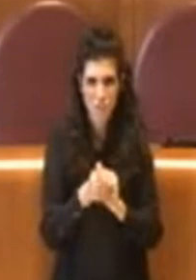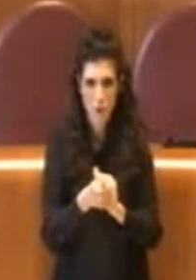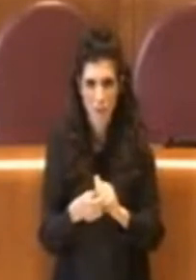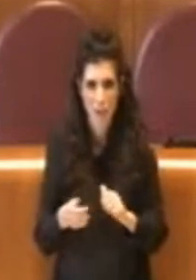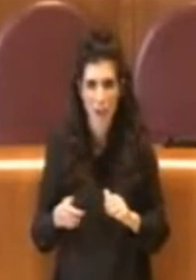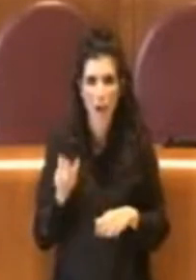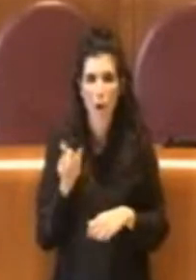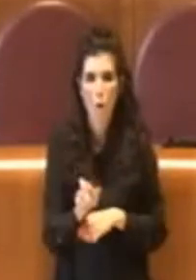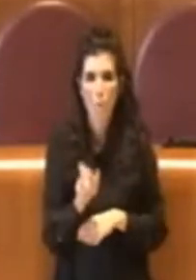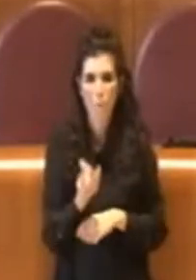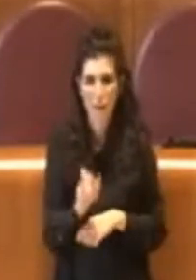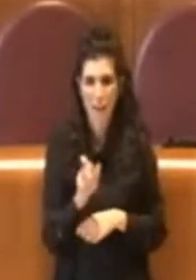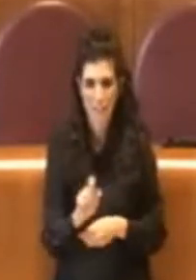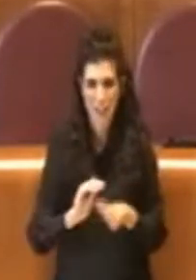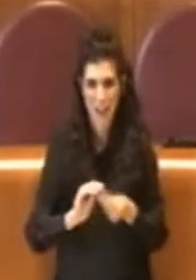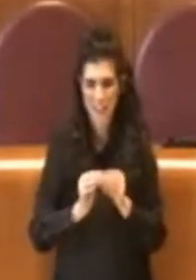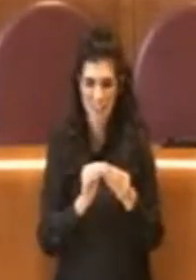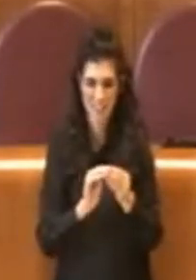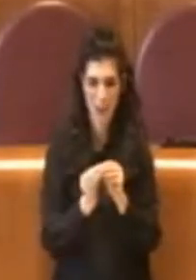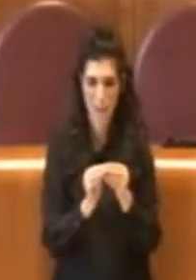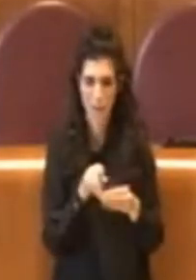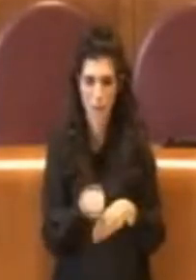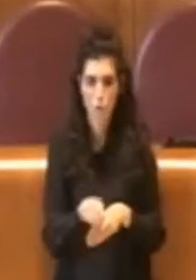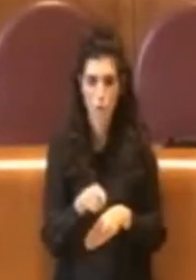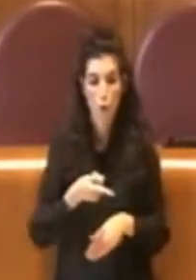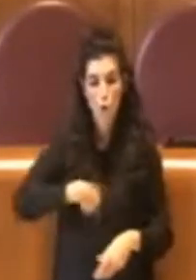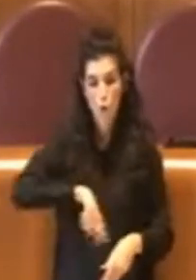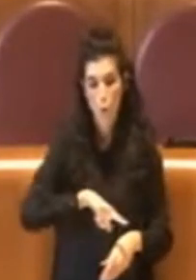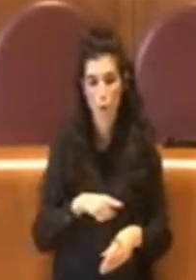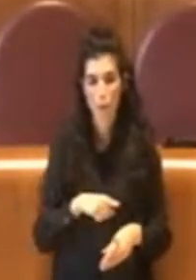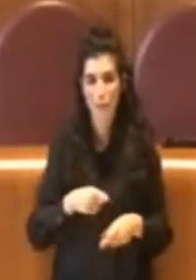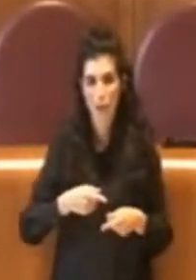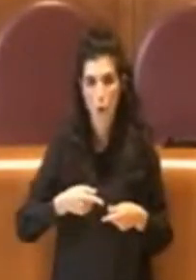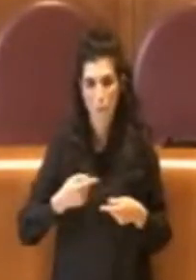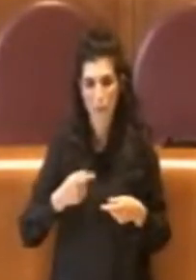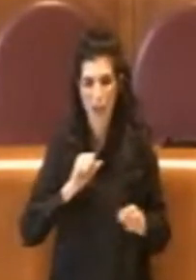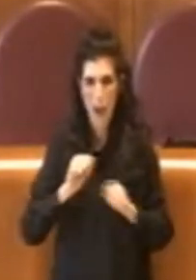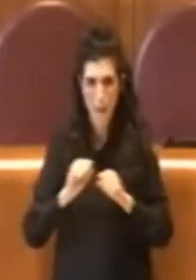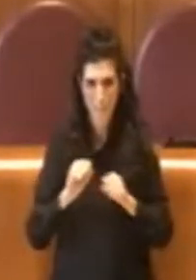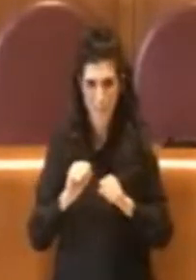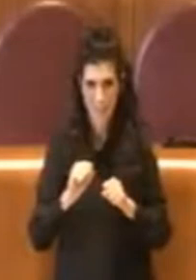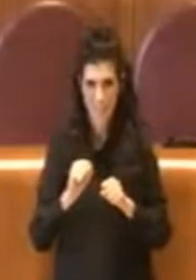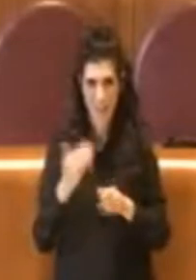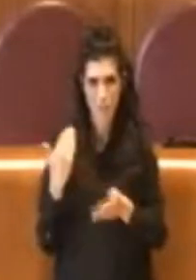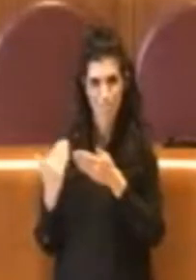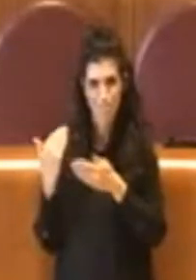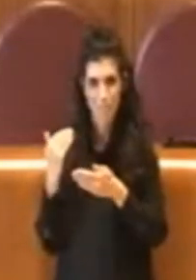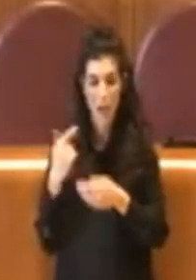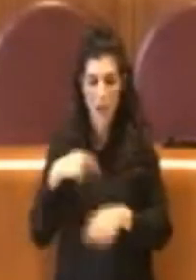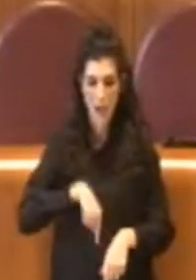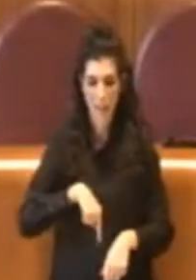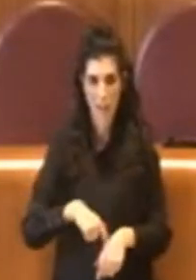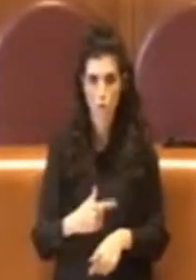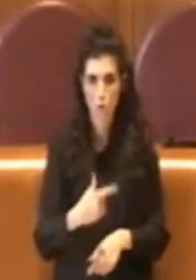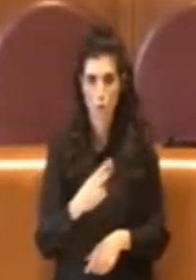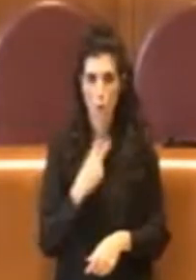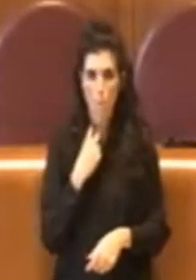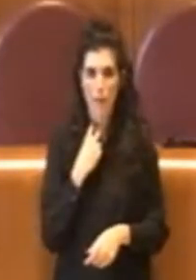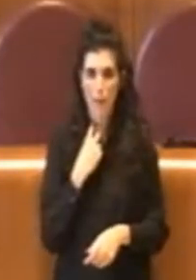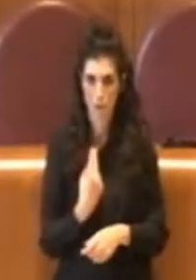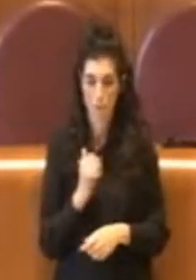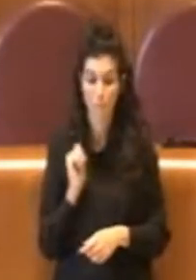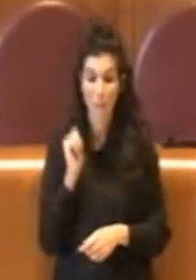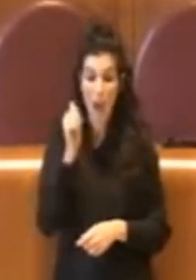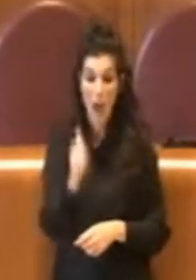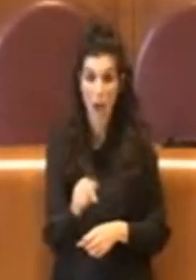ed eravamo stati criticati come amministrazione l'anno prima perché ne avevamo fatte troppe. Allora, assessore, facciamo una cosa. Per l'anno prossimo ci